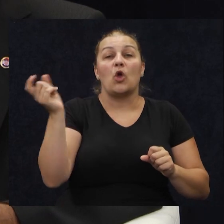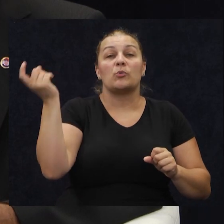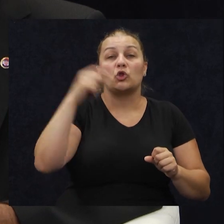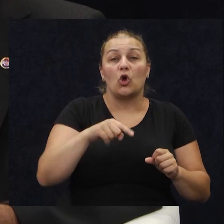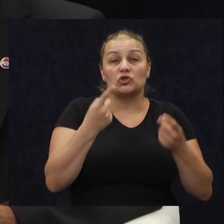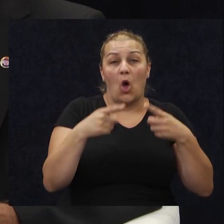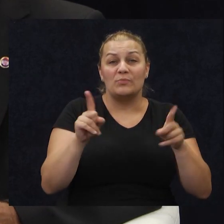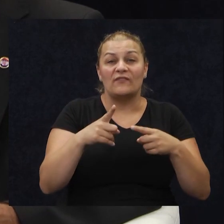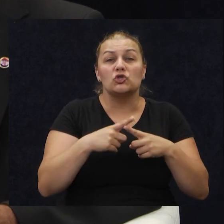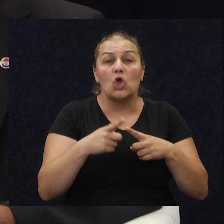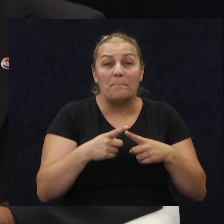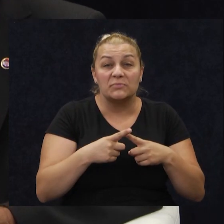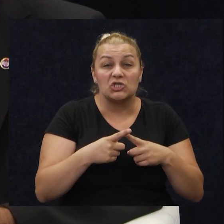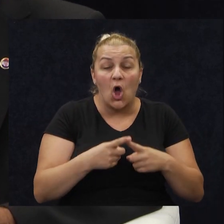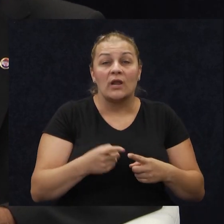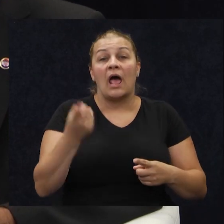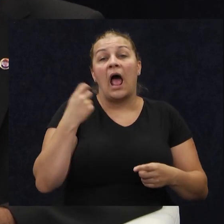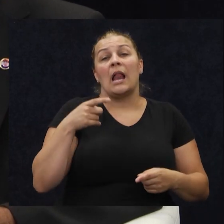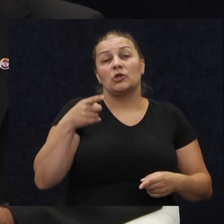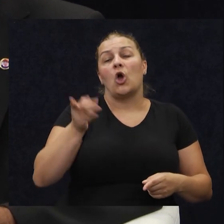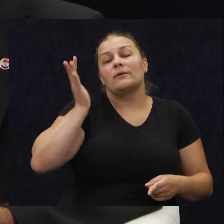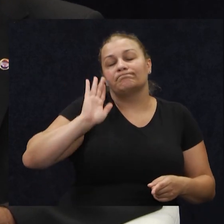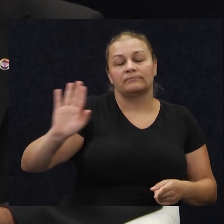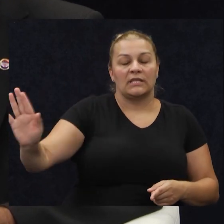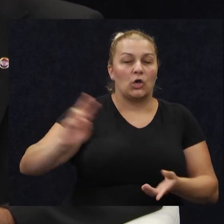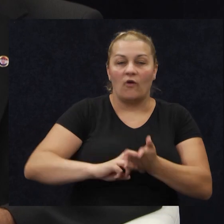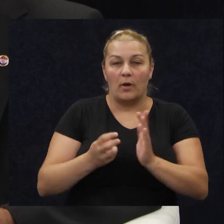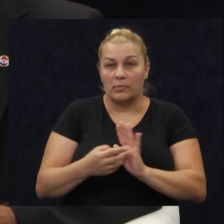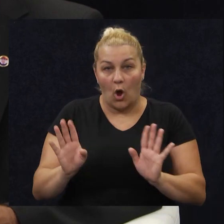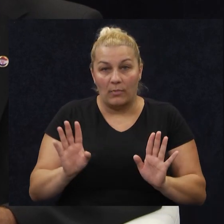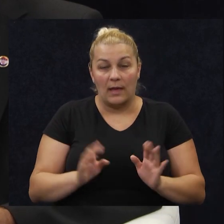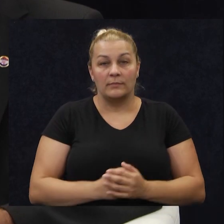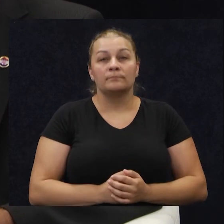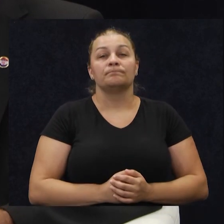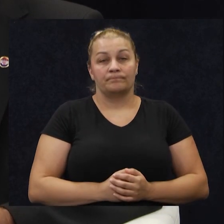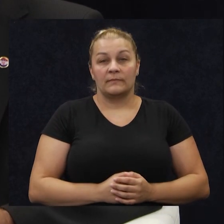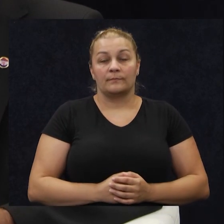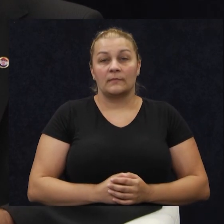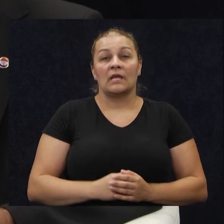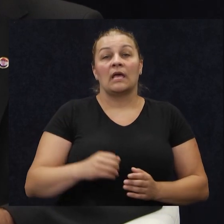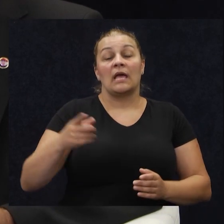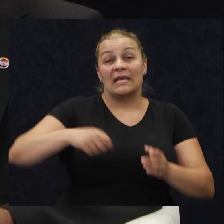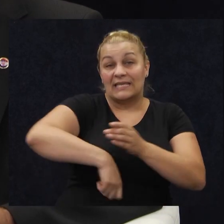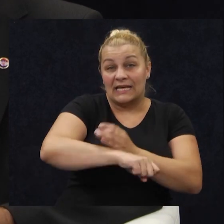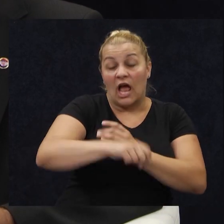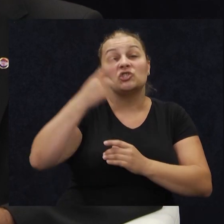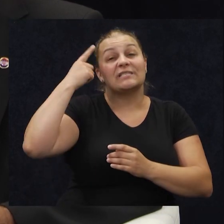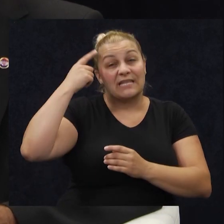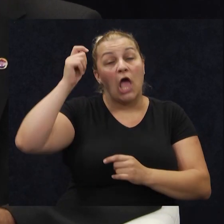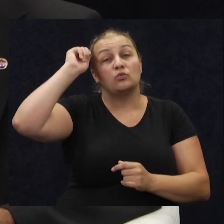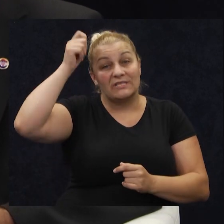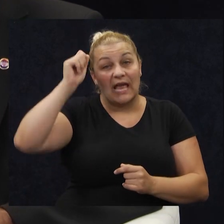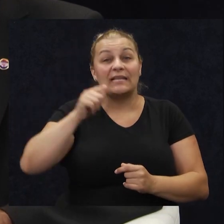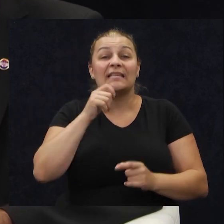Perković i Tomson, no to je, dragice, njihov problem. Znaju igrači cijeniti i